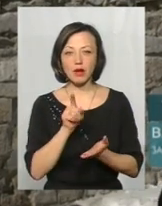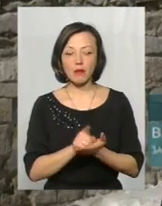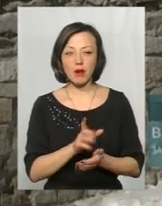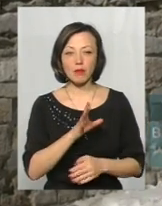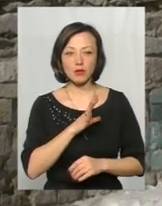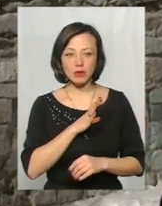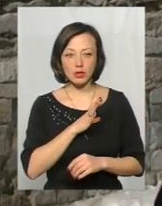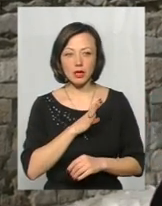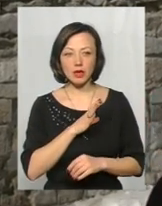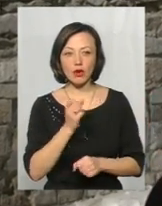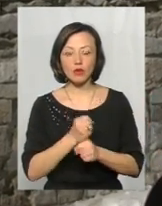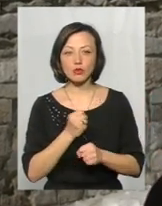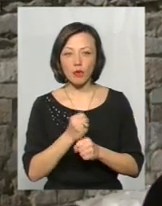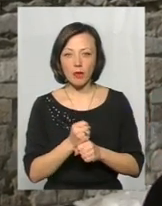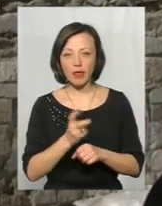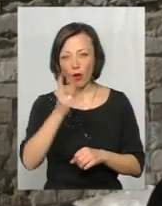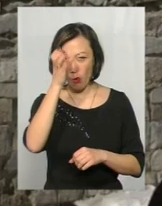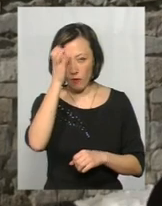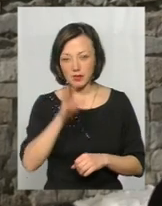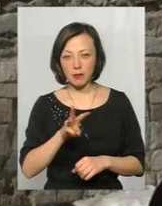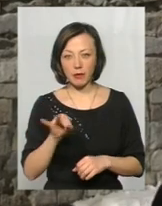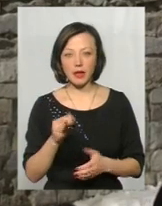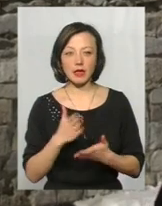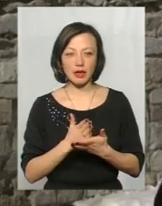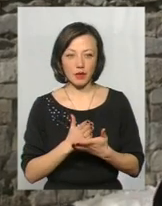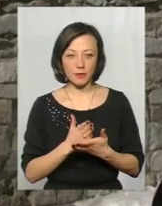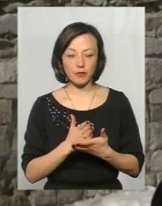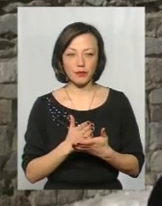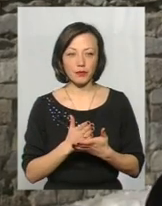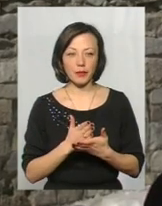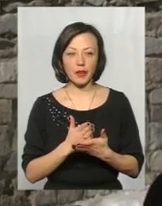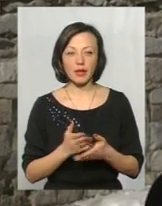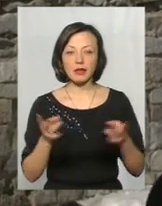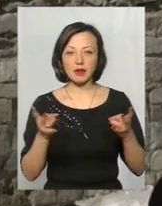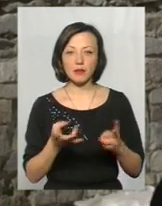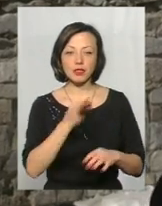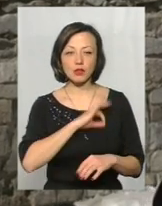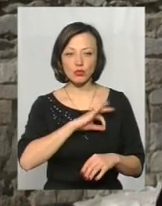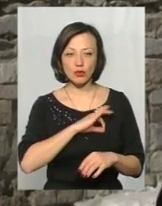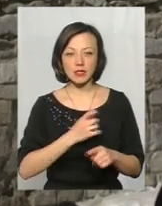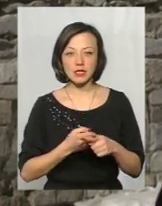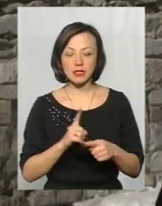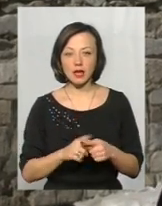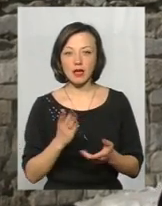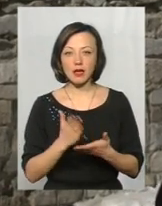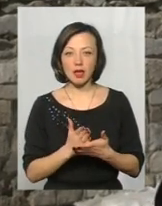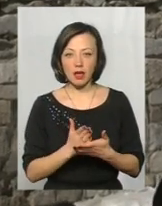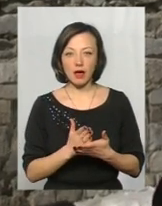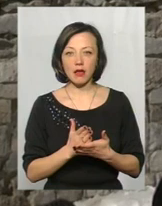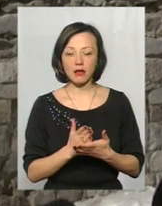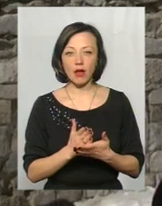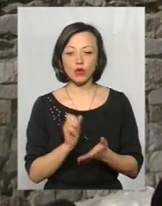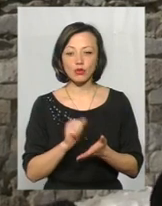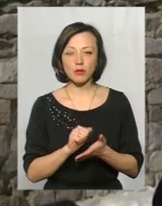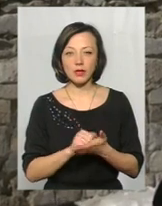саме яка розроблена науковцями, і вона є, її треба застосовувати. Це є нормативом, який